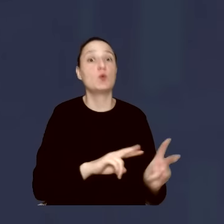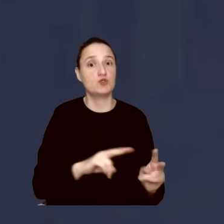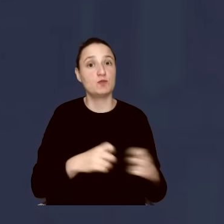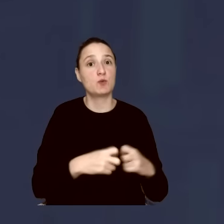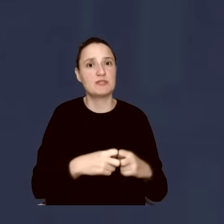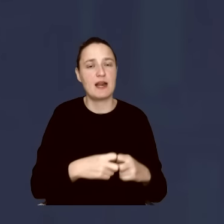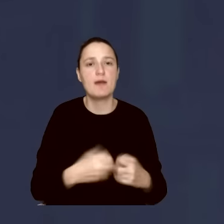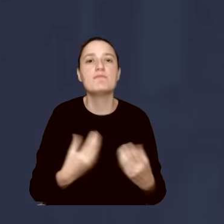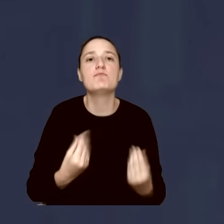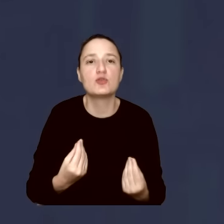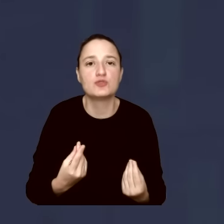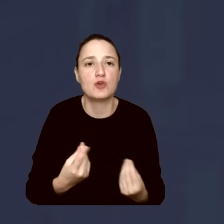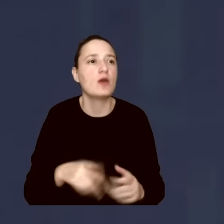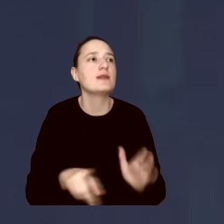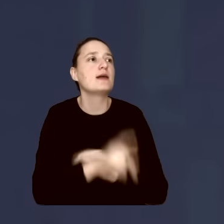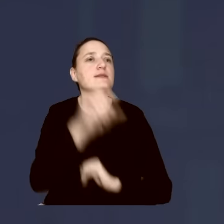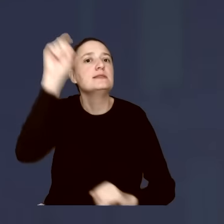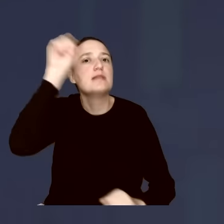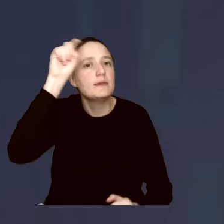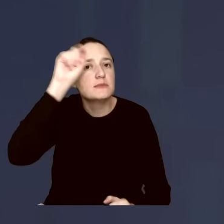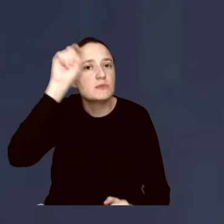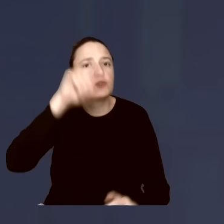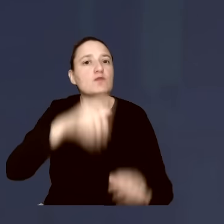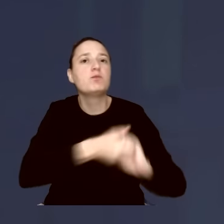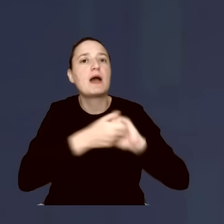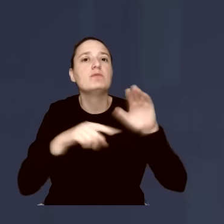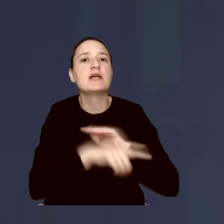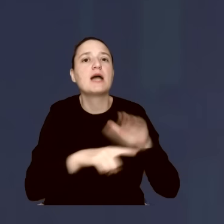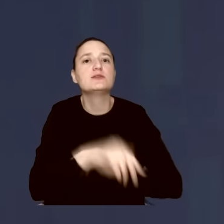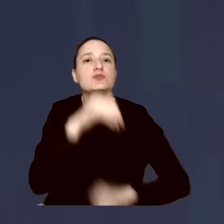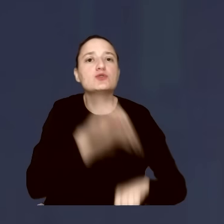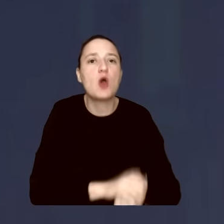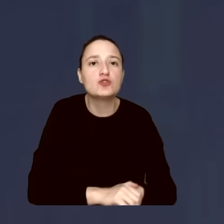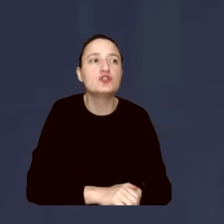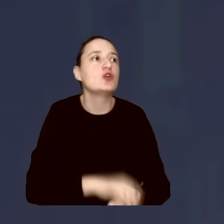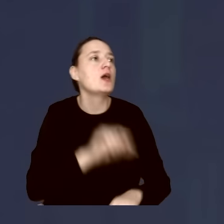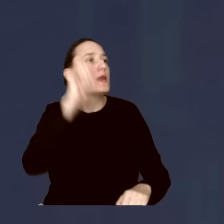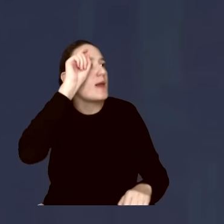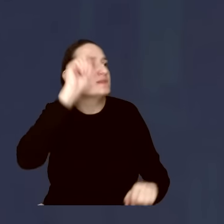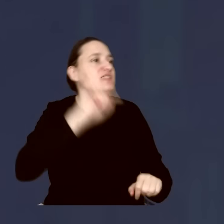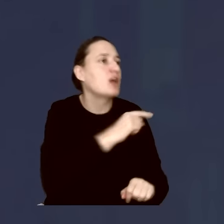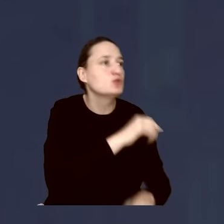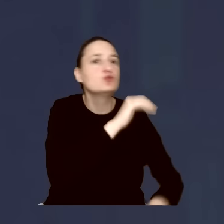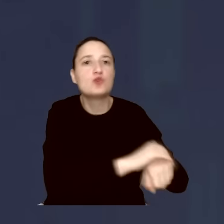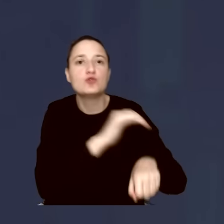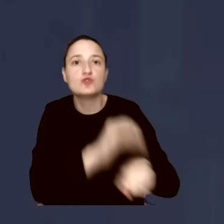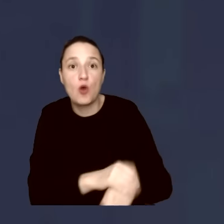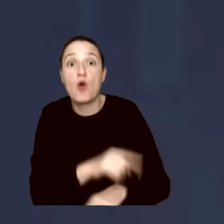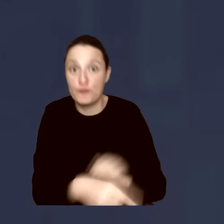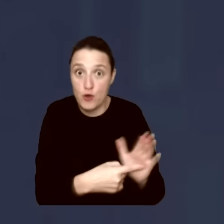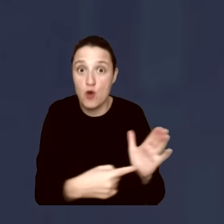Żeby klepnął Niemcom pakt migracyjny, żeby klepnął Niemcom i Francuzom, żeby klepnął uznanie